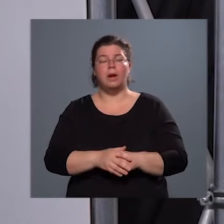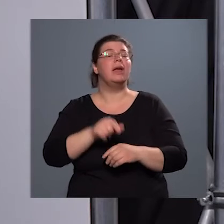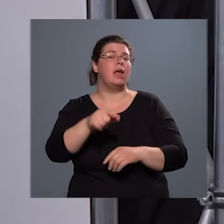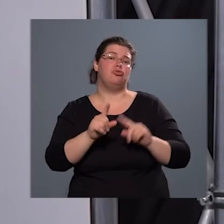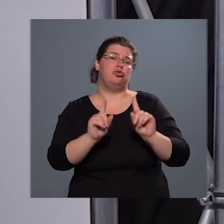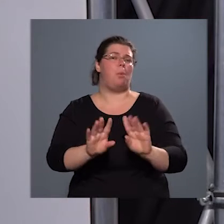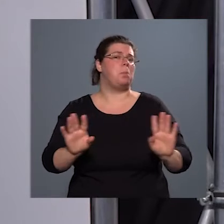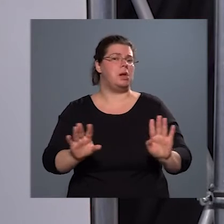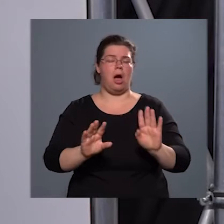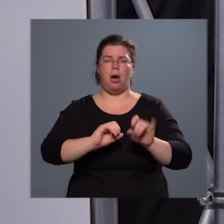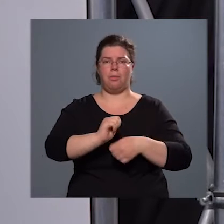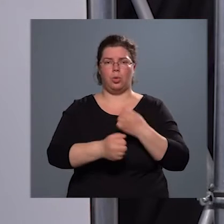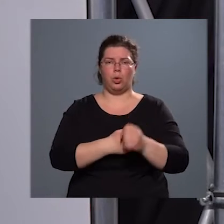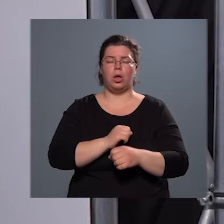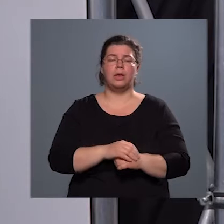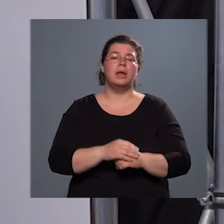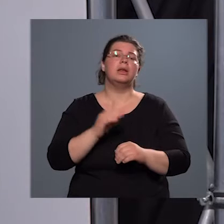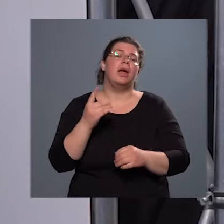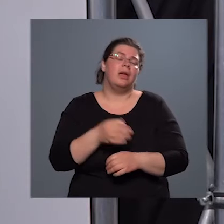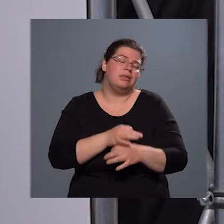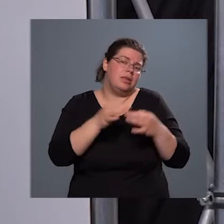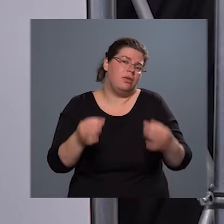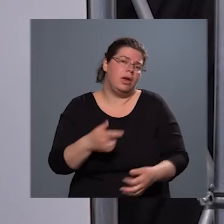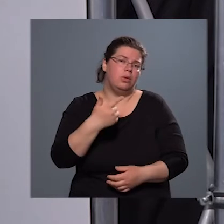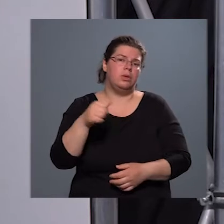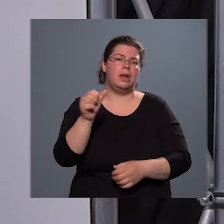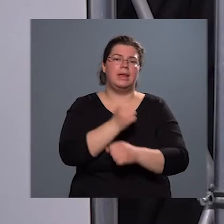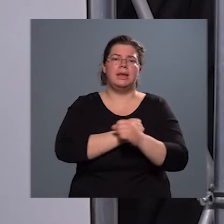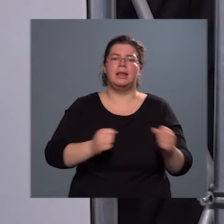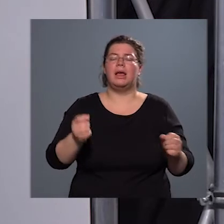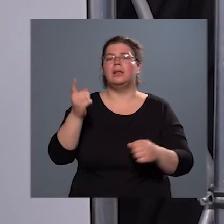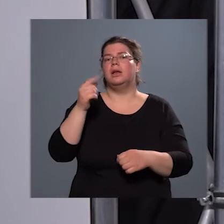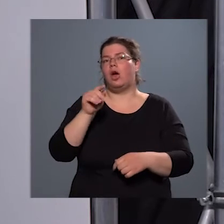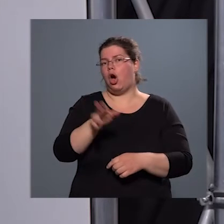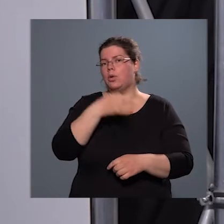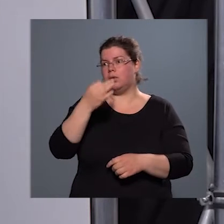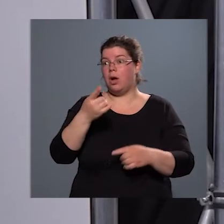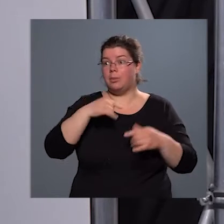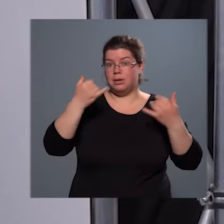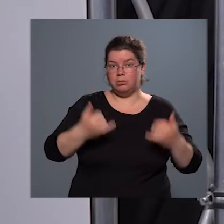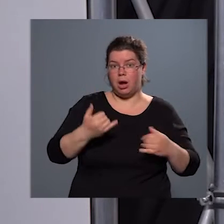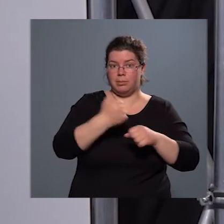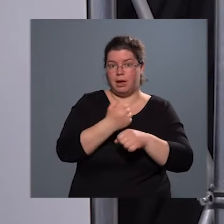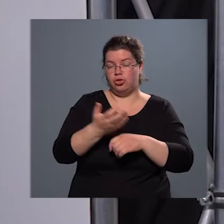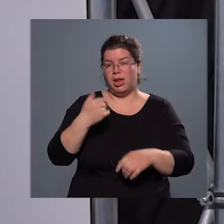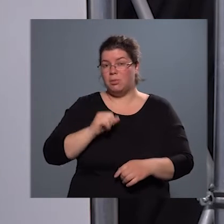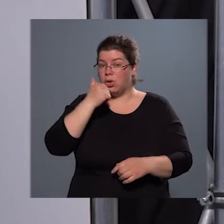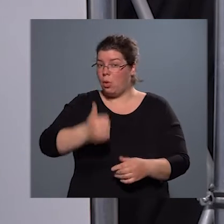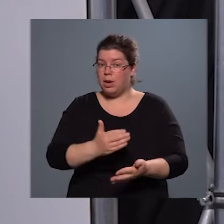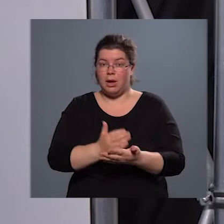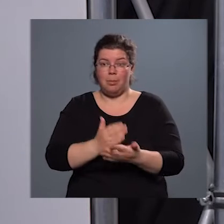működik. De nyilván a 21. század arról szól, hogy amit ma megcsináltam, ez holnap már elavult, tehát az